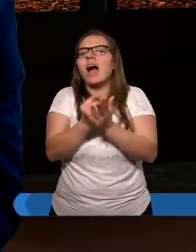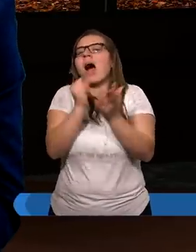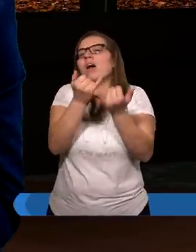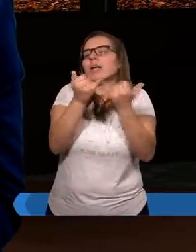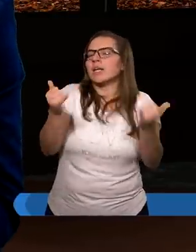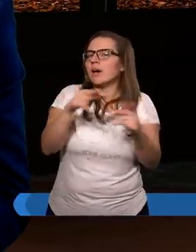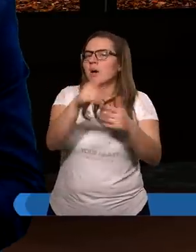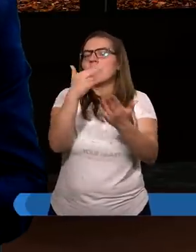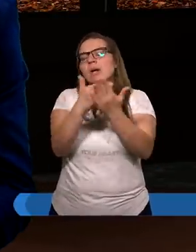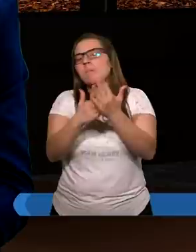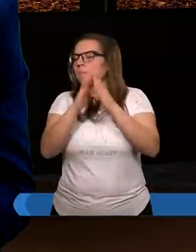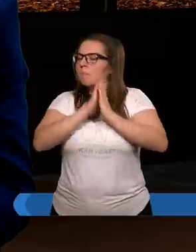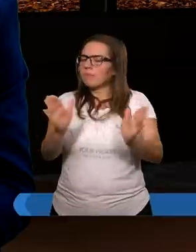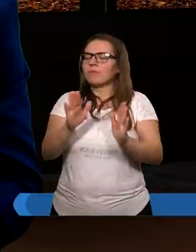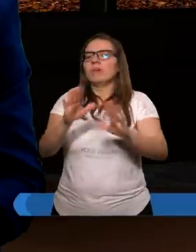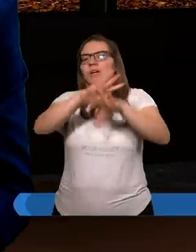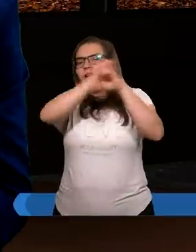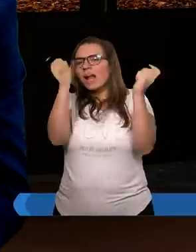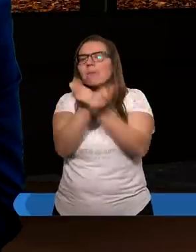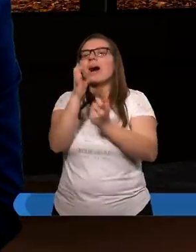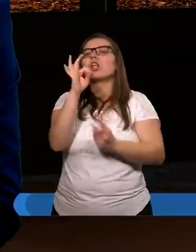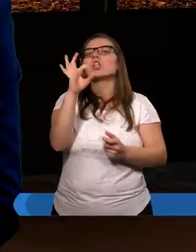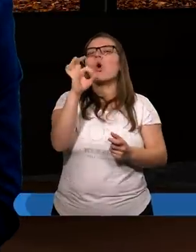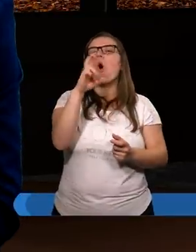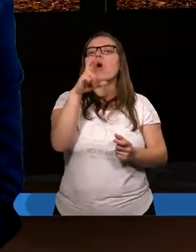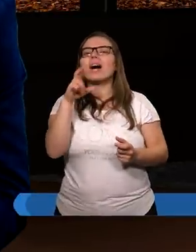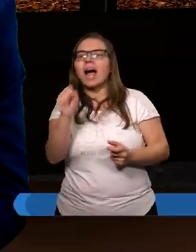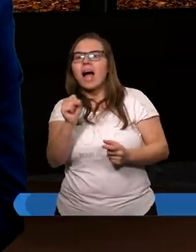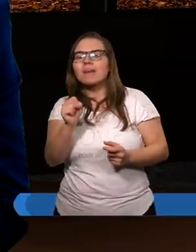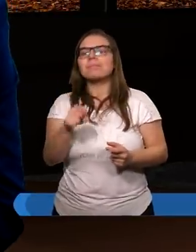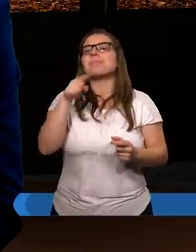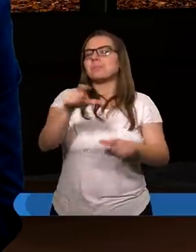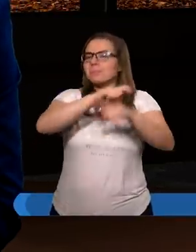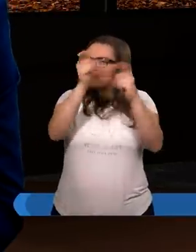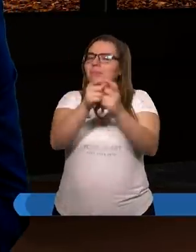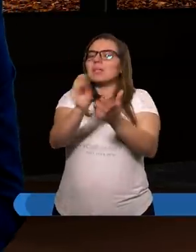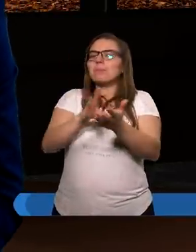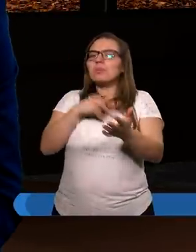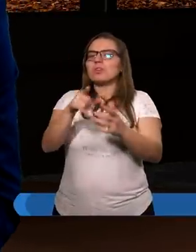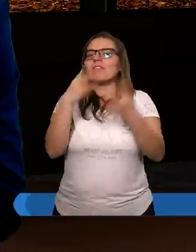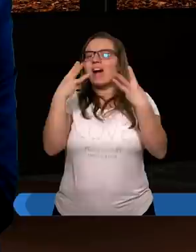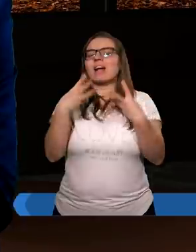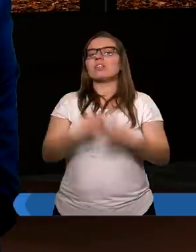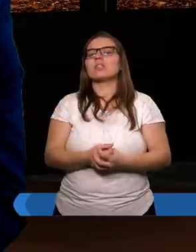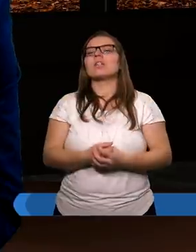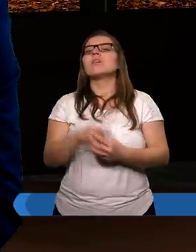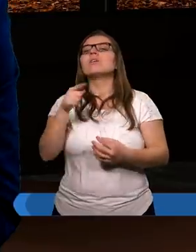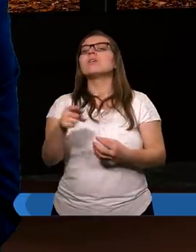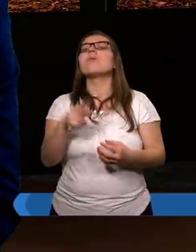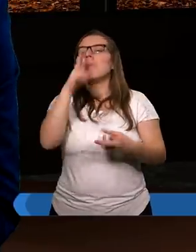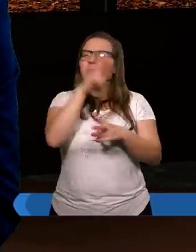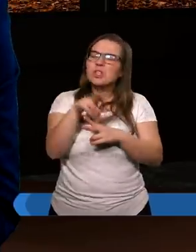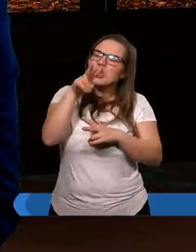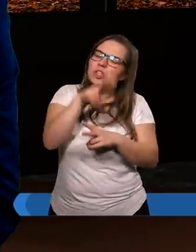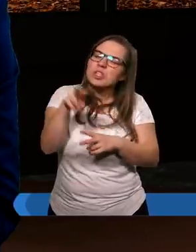inne jakieś tam przepisy, ale cała Tora to jest prawo, to jest to, co obowiązuje każdego Żyda. Ale kiedy tak naprawdę